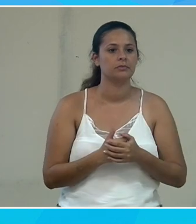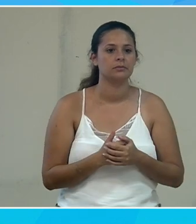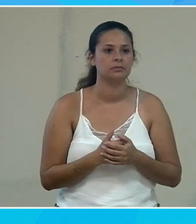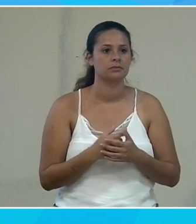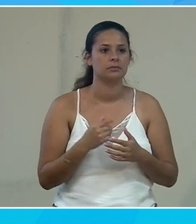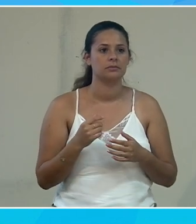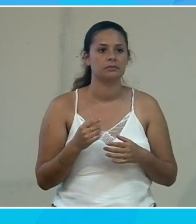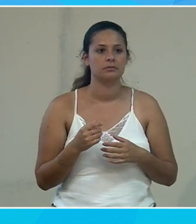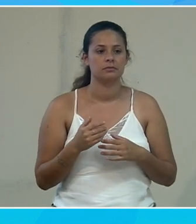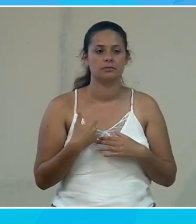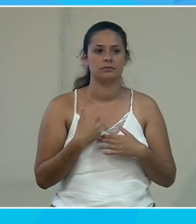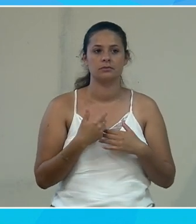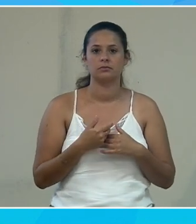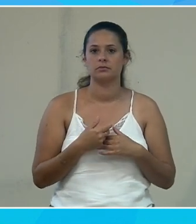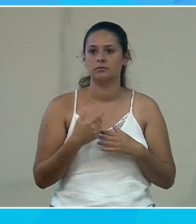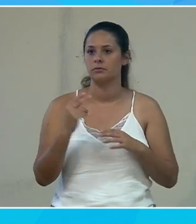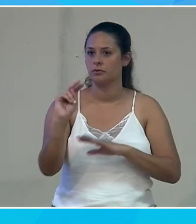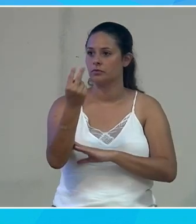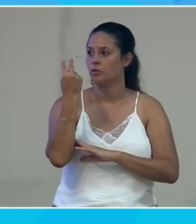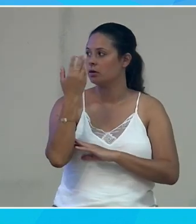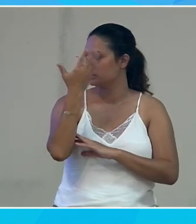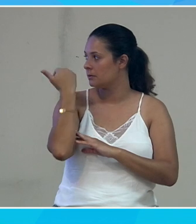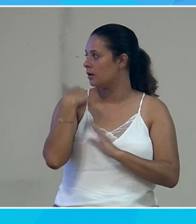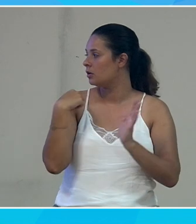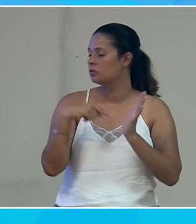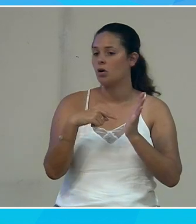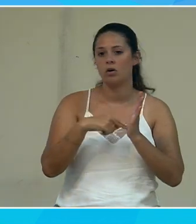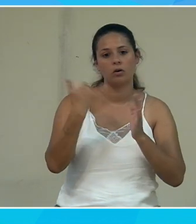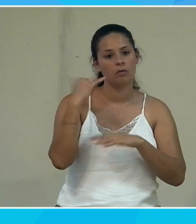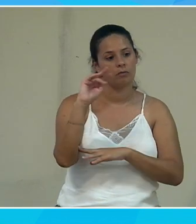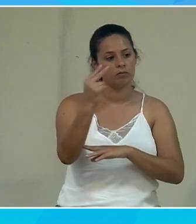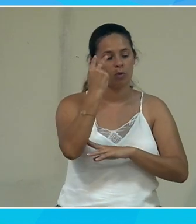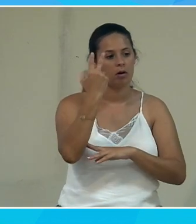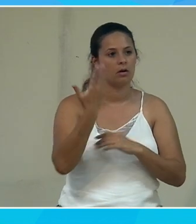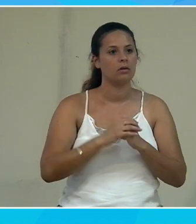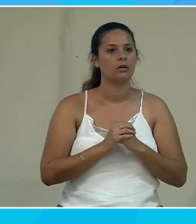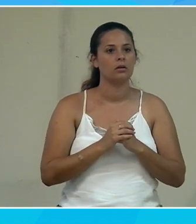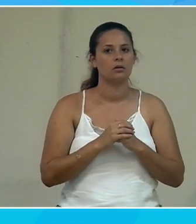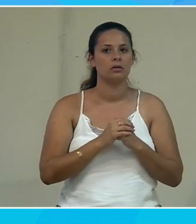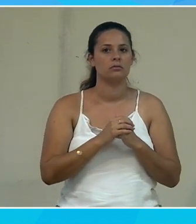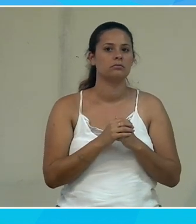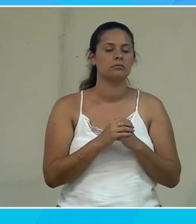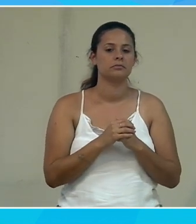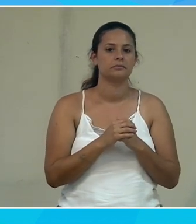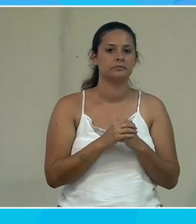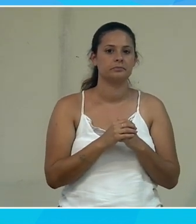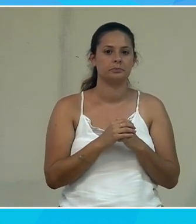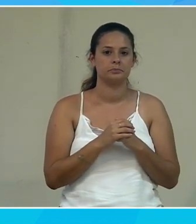je ne sais pas dans quel contexte vous me voyez en fait c'est ça mon souci ici vous devez me croire ici c'est ça